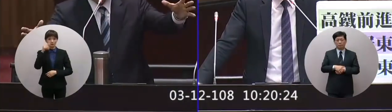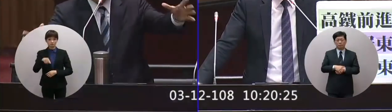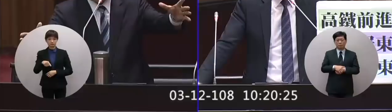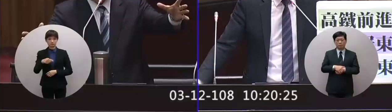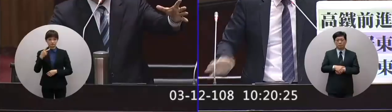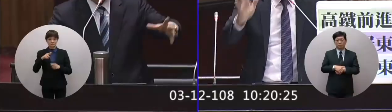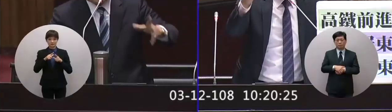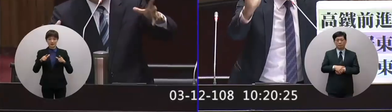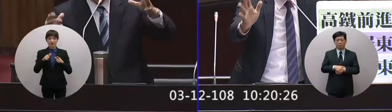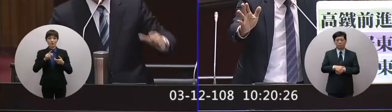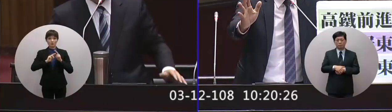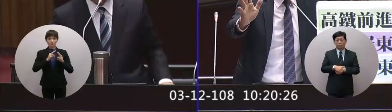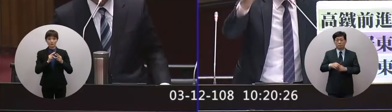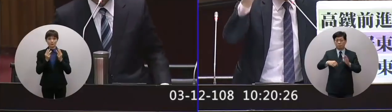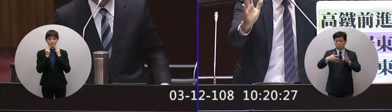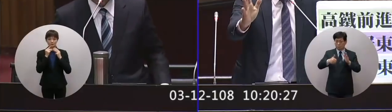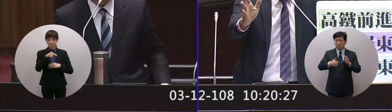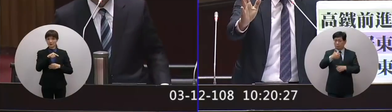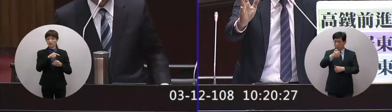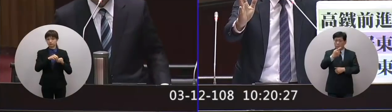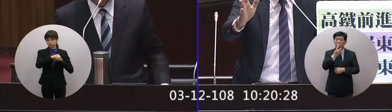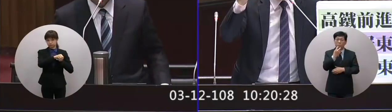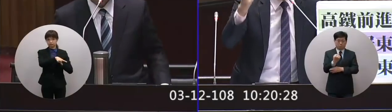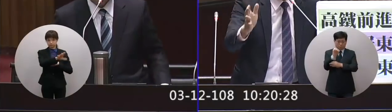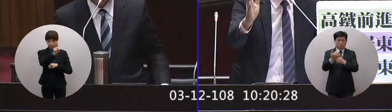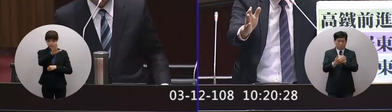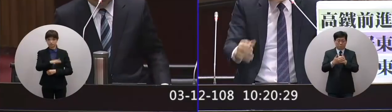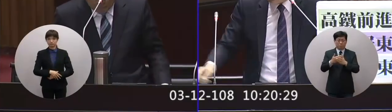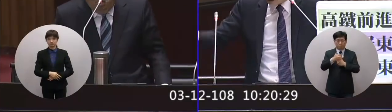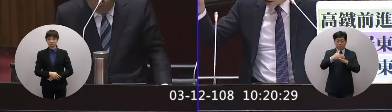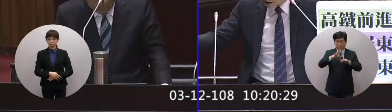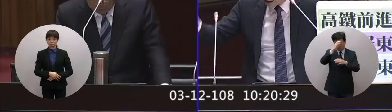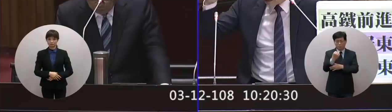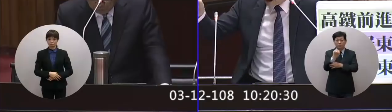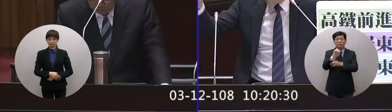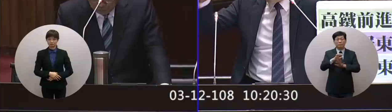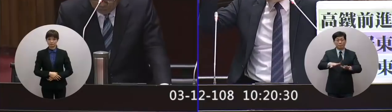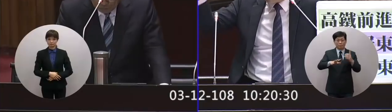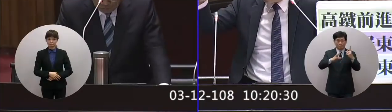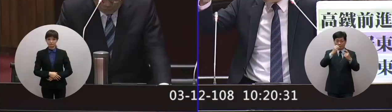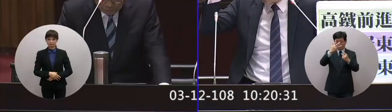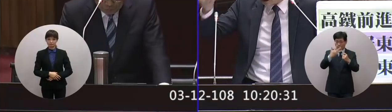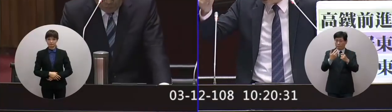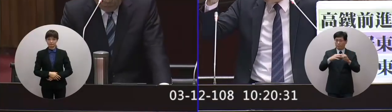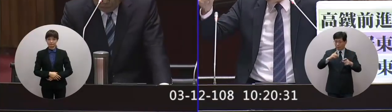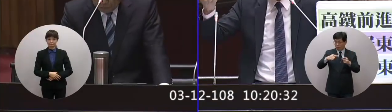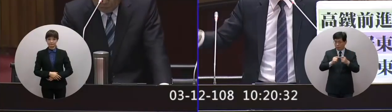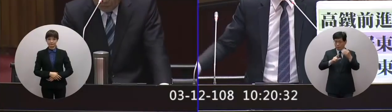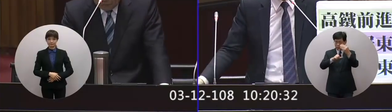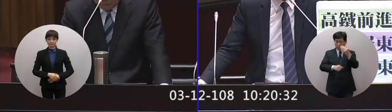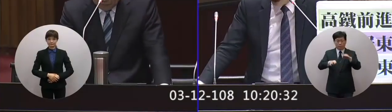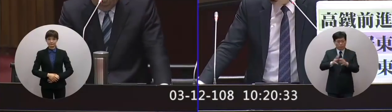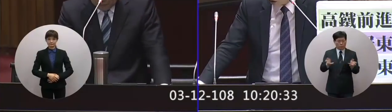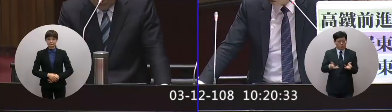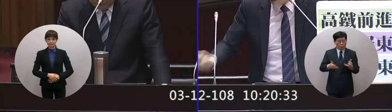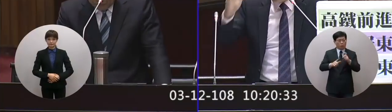大五營設分院謝謝中央的支持謝謝民進黨的支持現在108年去年今年的9月